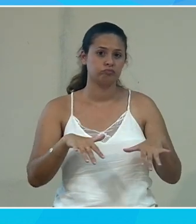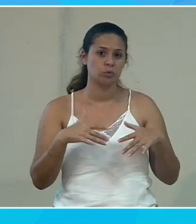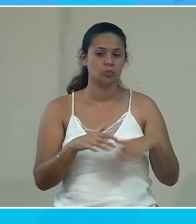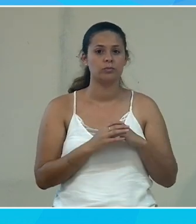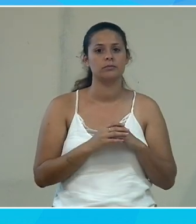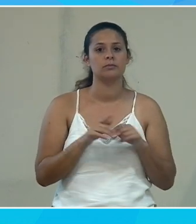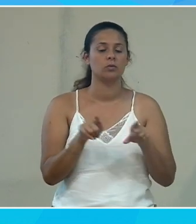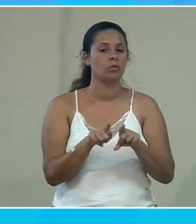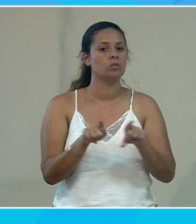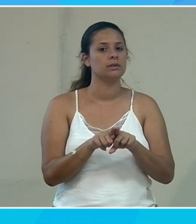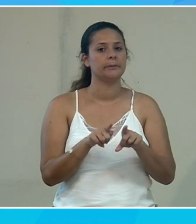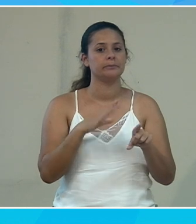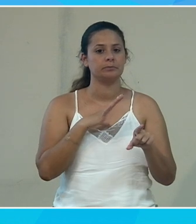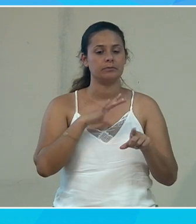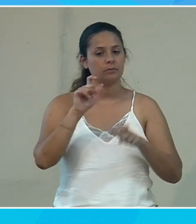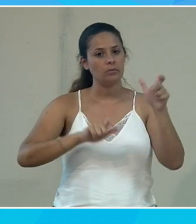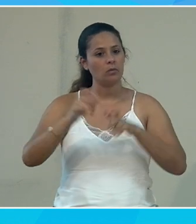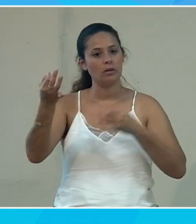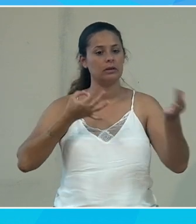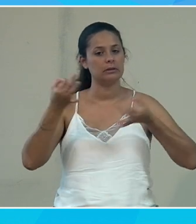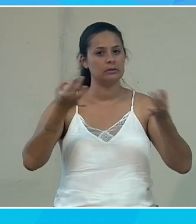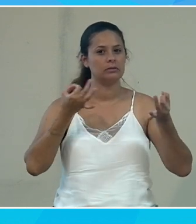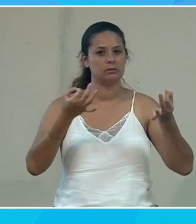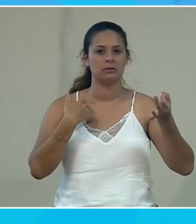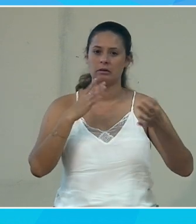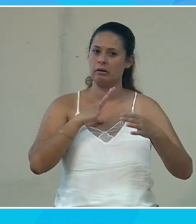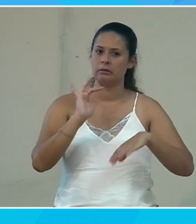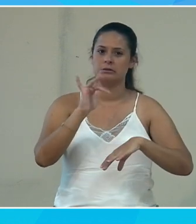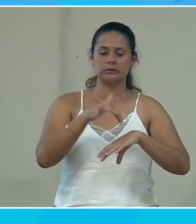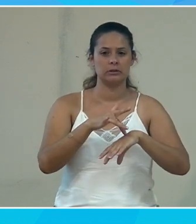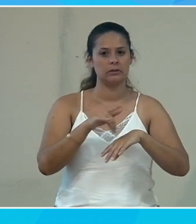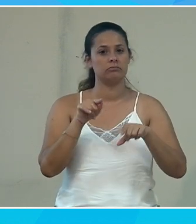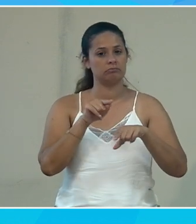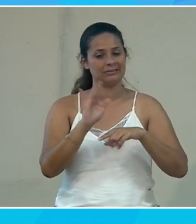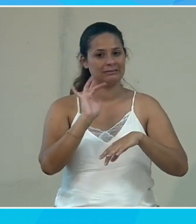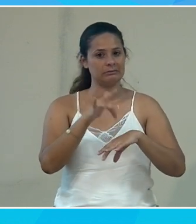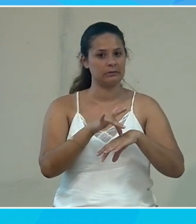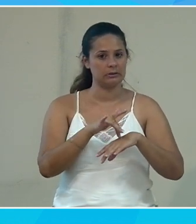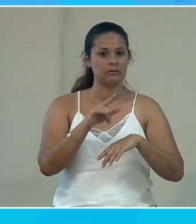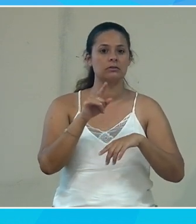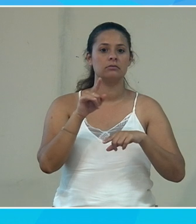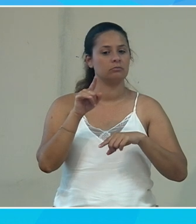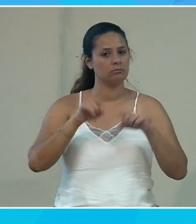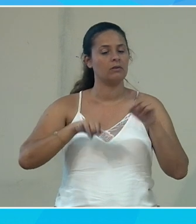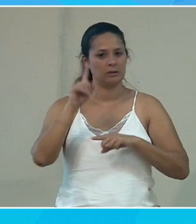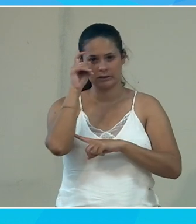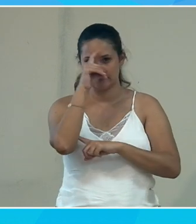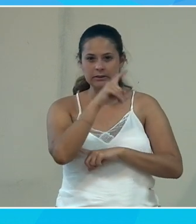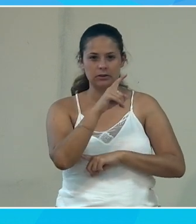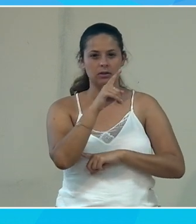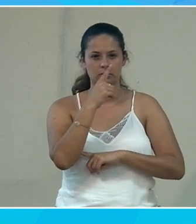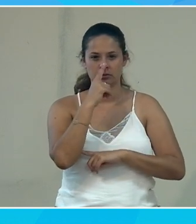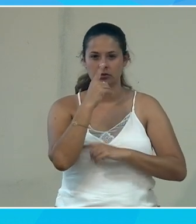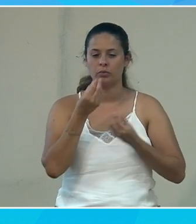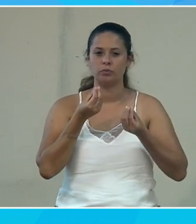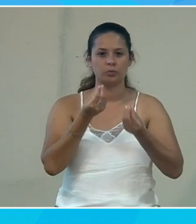on a aussi les gens disent aussi mais moi j'ai des sites et les sites quelque part c'est difficile de